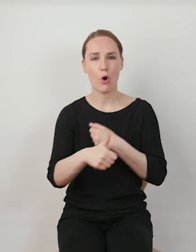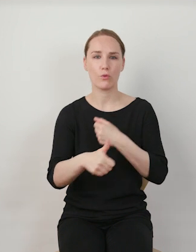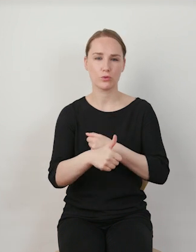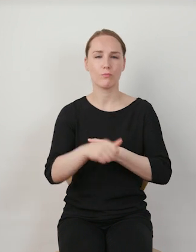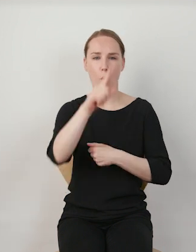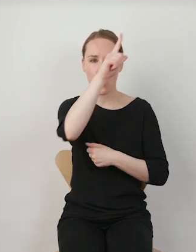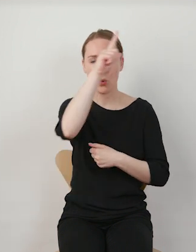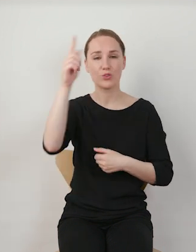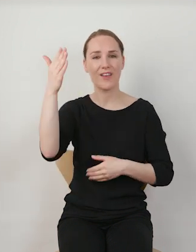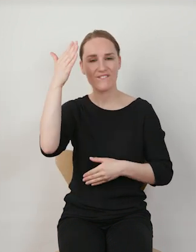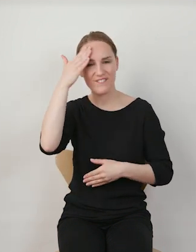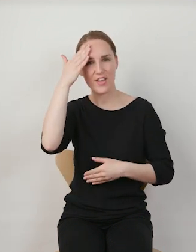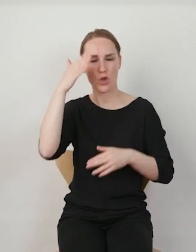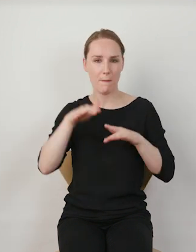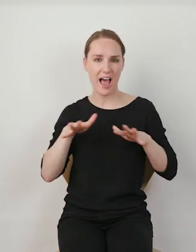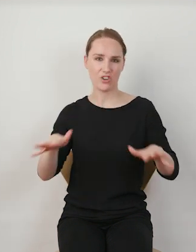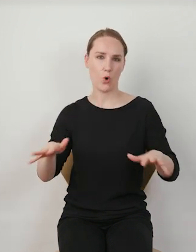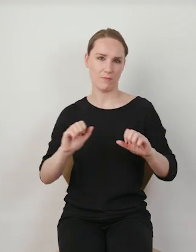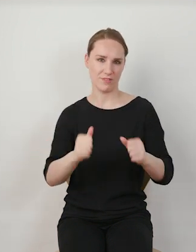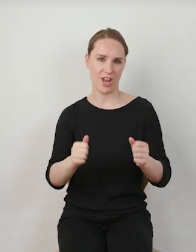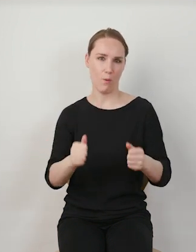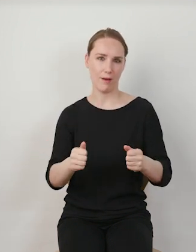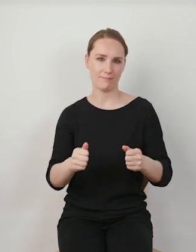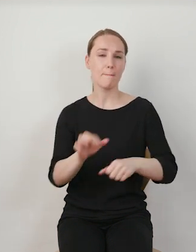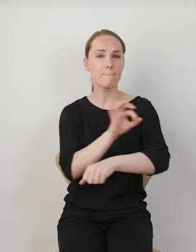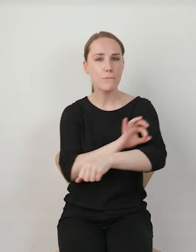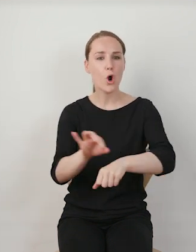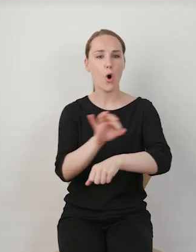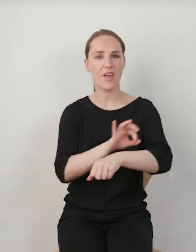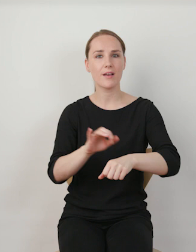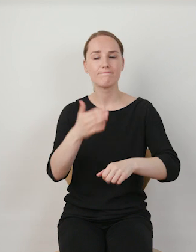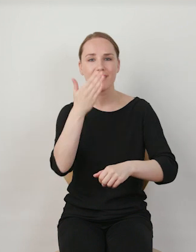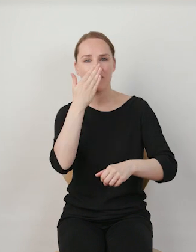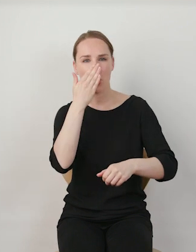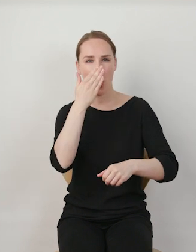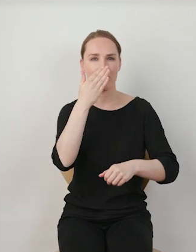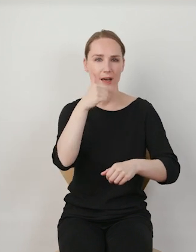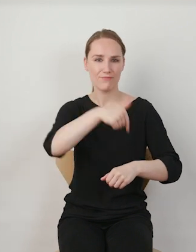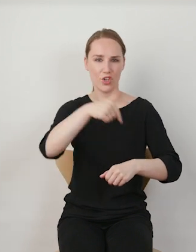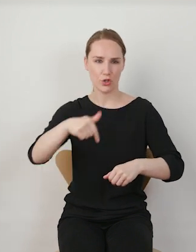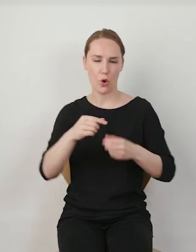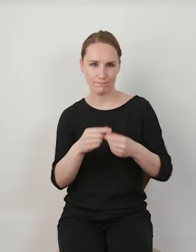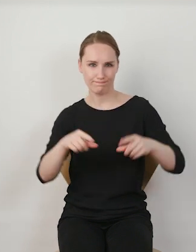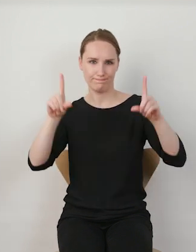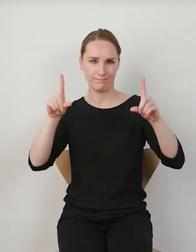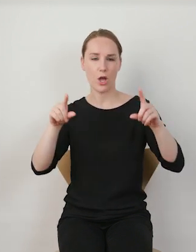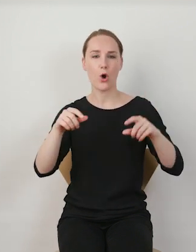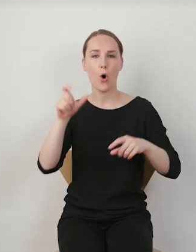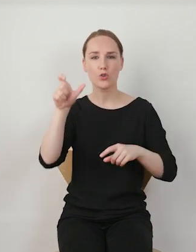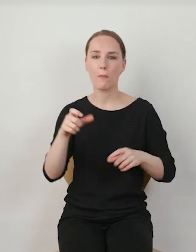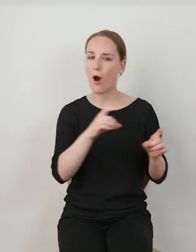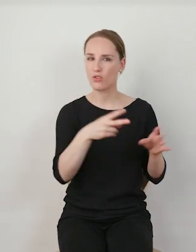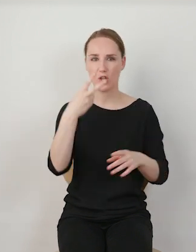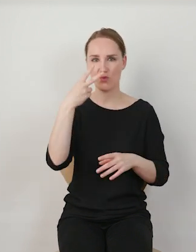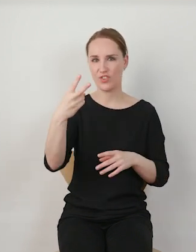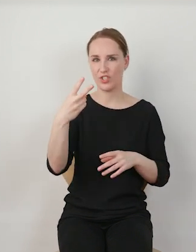świadomości algorytmu, czyli właśnie zaprojektowanie interfejsu. To, że użytkownik od razu ten interfejs widzi. To po pierwsze.